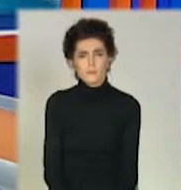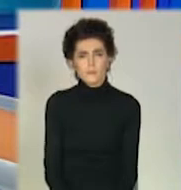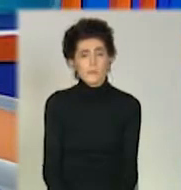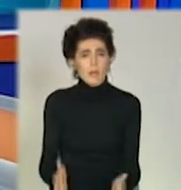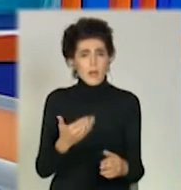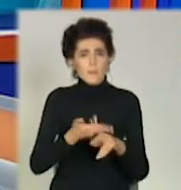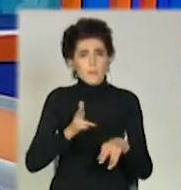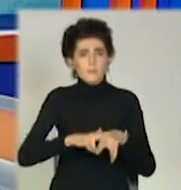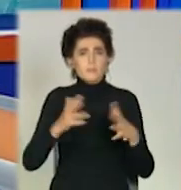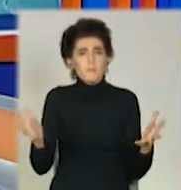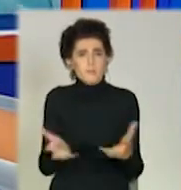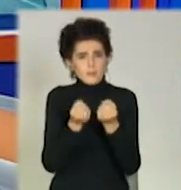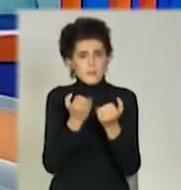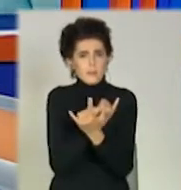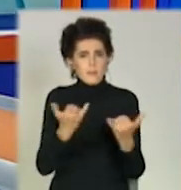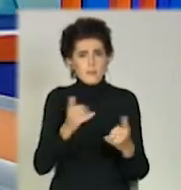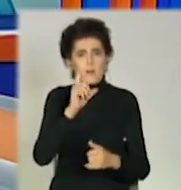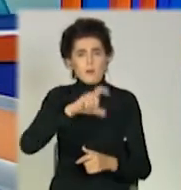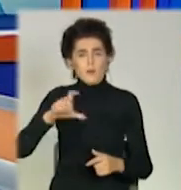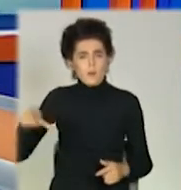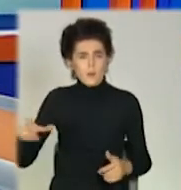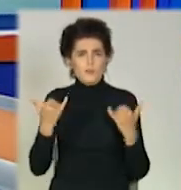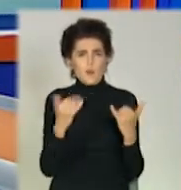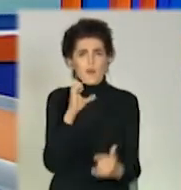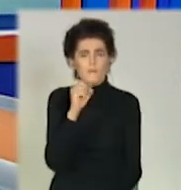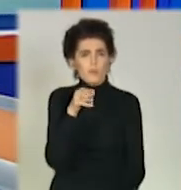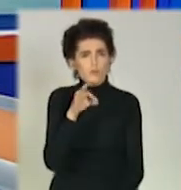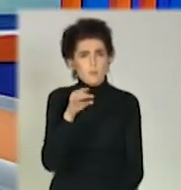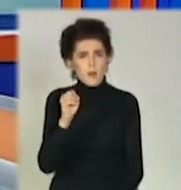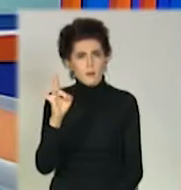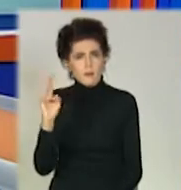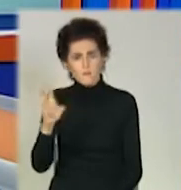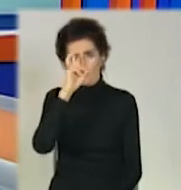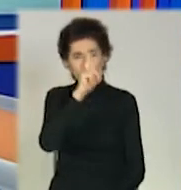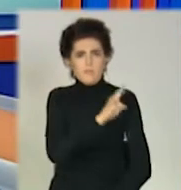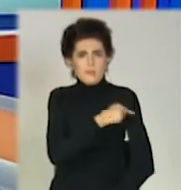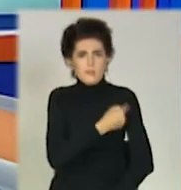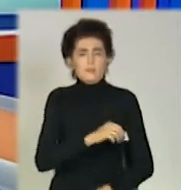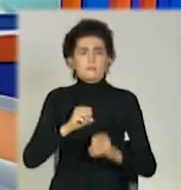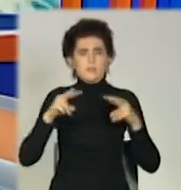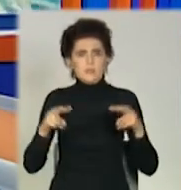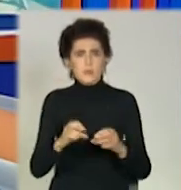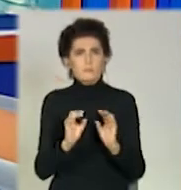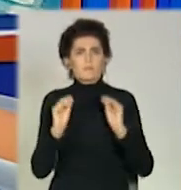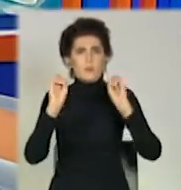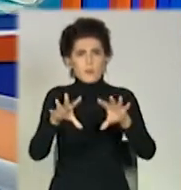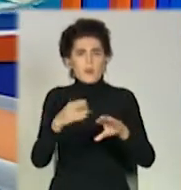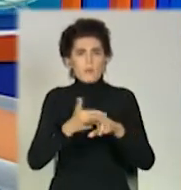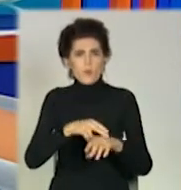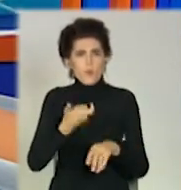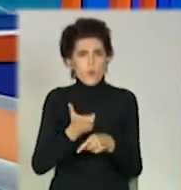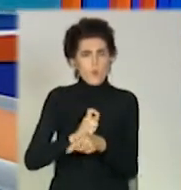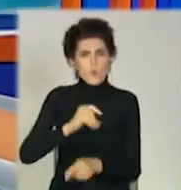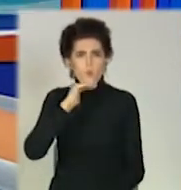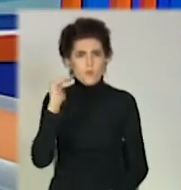За ради порятунку людей, сьогодні до автопарків державних медичних закладів відправили неонатальні швидкі для